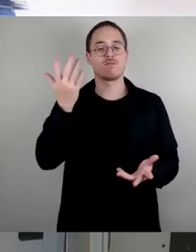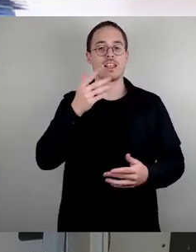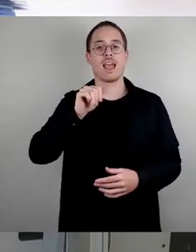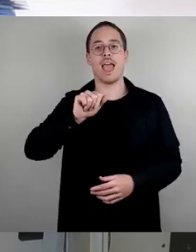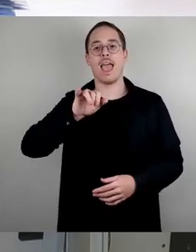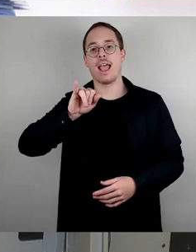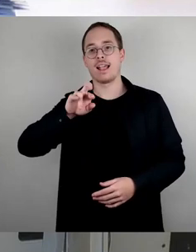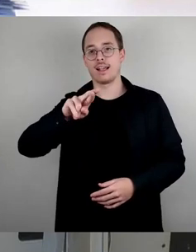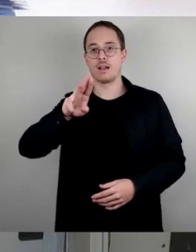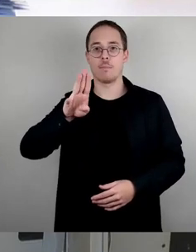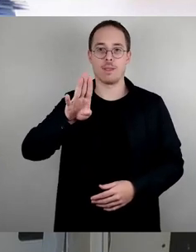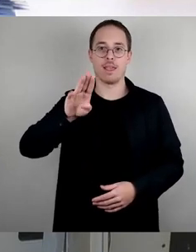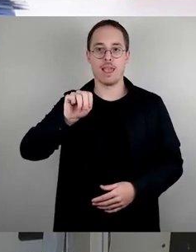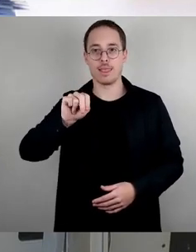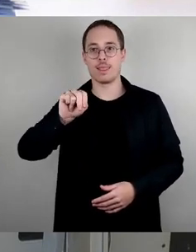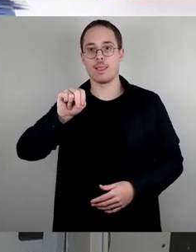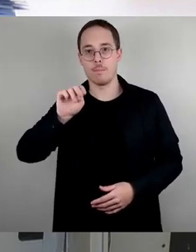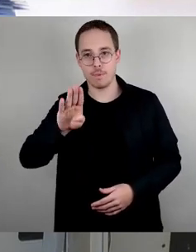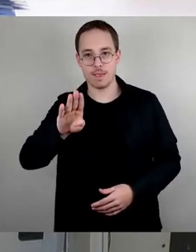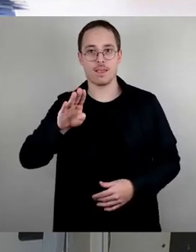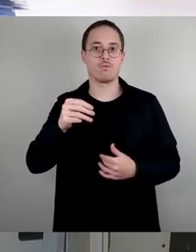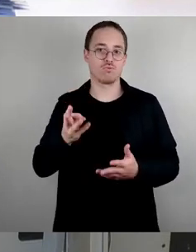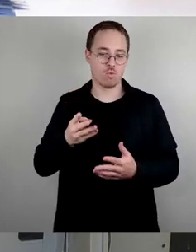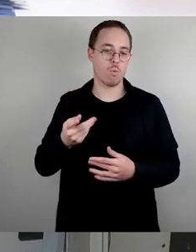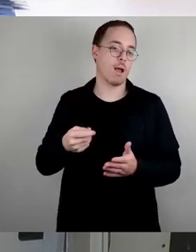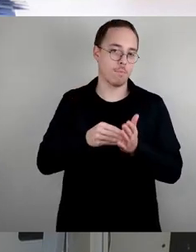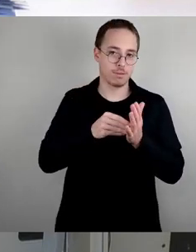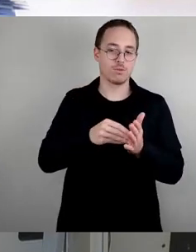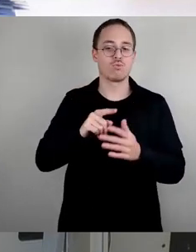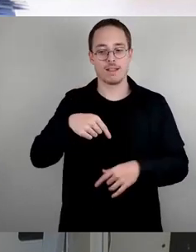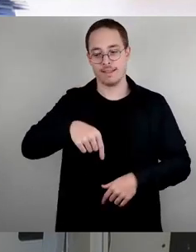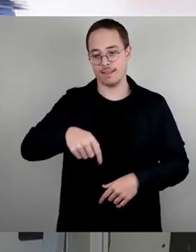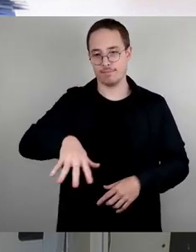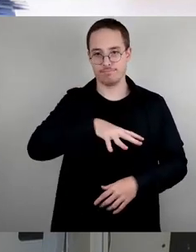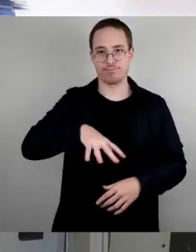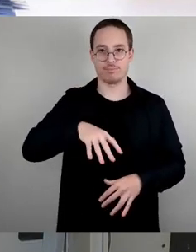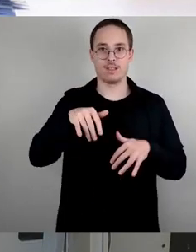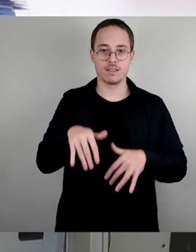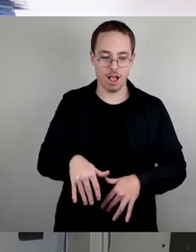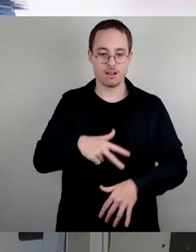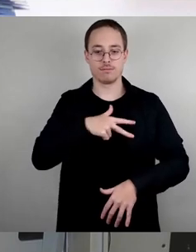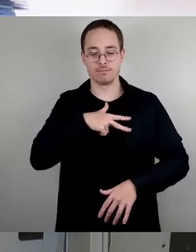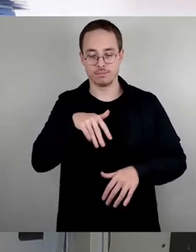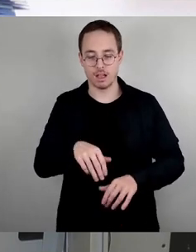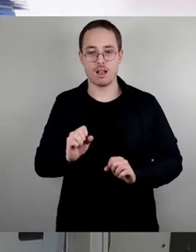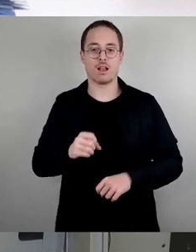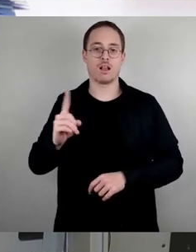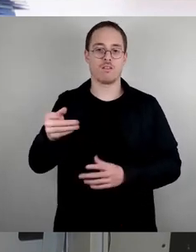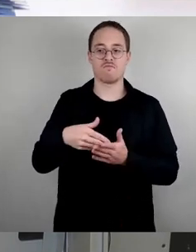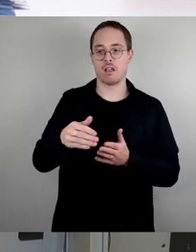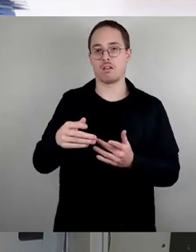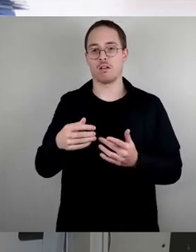Umfeld kennenzulernen und alles weitere dann vor Ort regeln zu können. Das grundsätzliche Ziel sollte sein, Leerstand zu vermeiden.